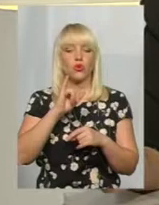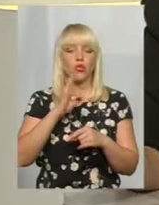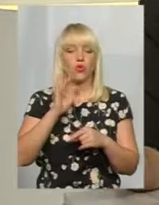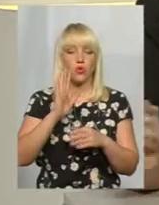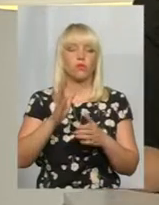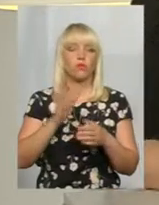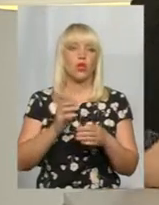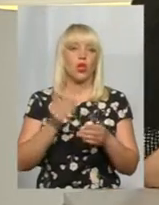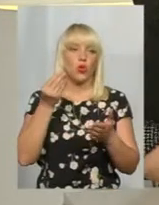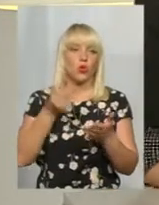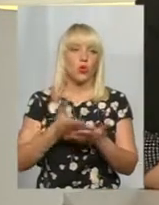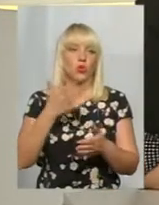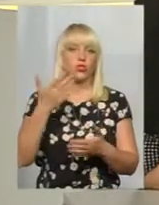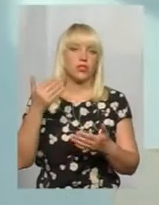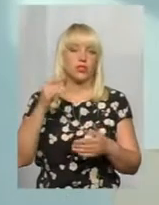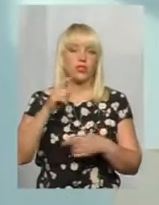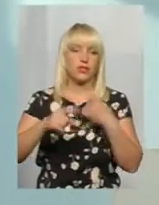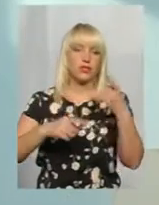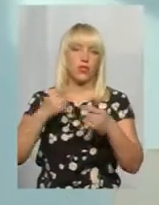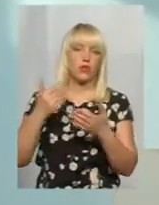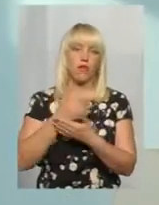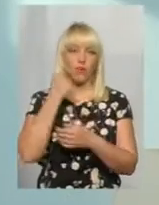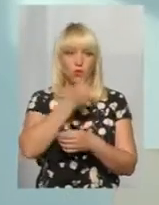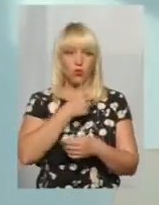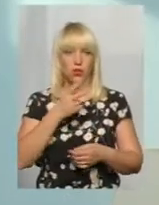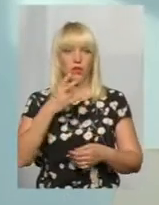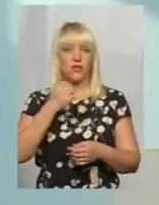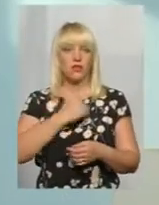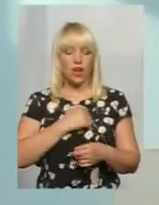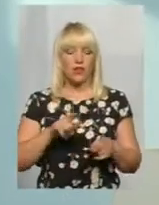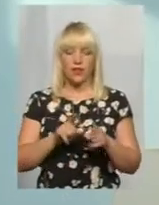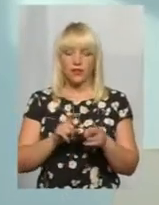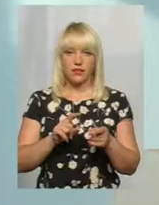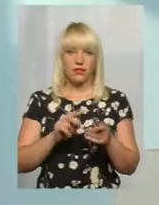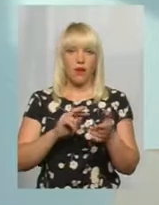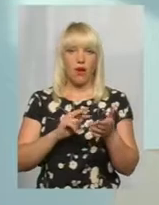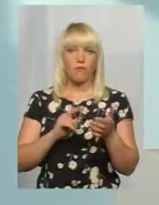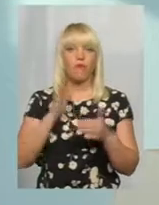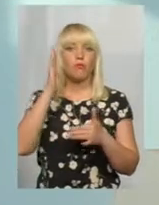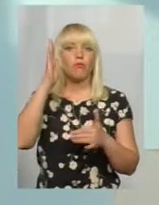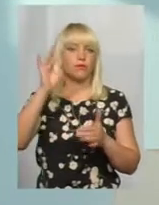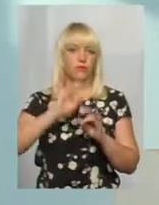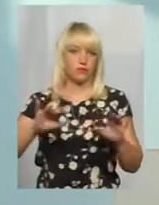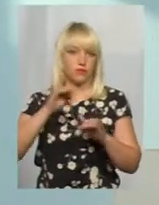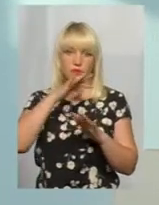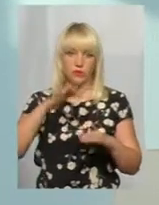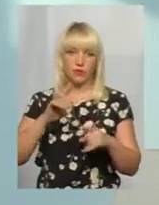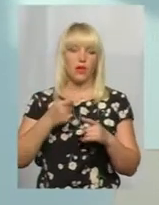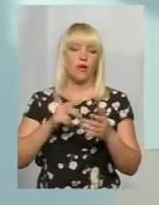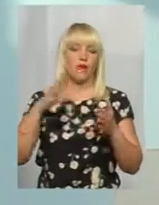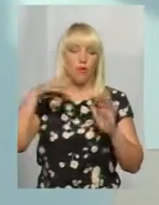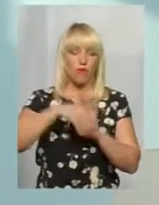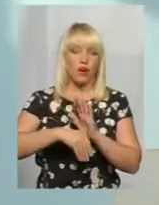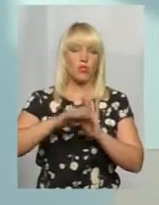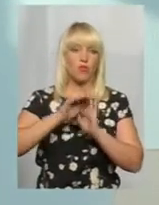подорожчають вже з нового року. Ну, на жаль, таких прогнозів ми не можемо зробити. З провадженням програми